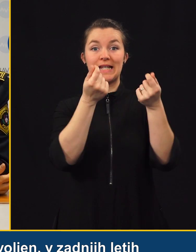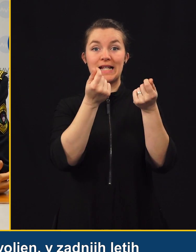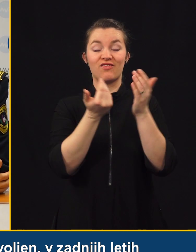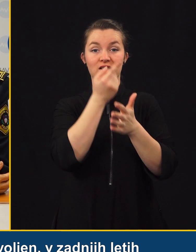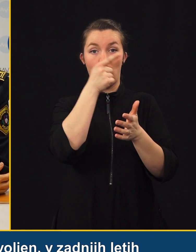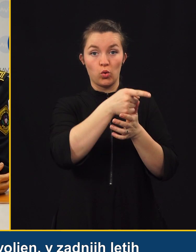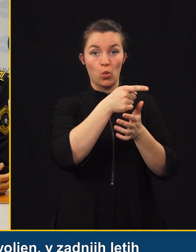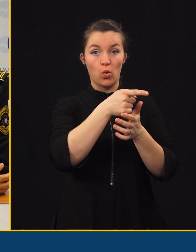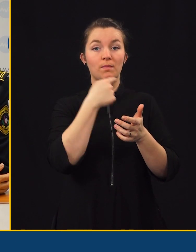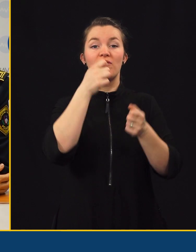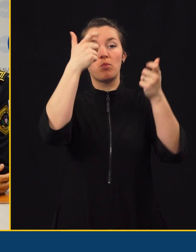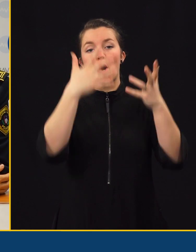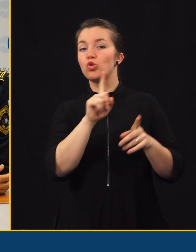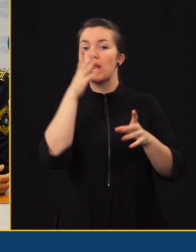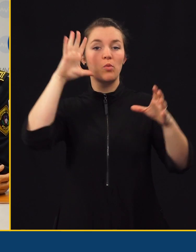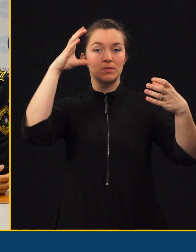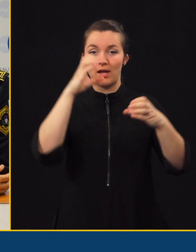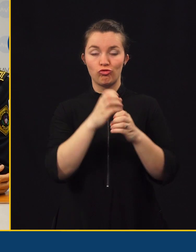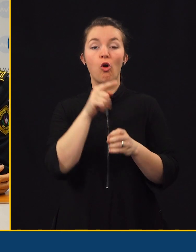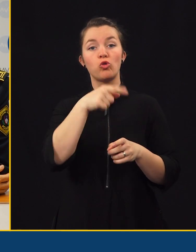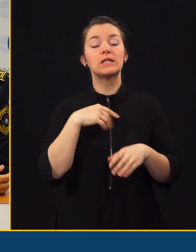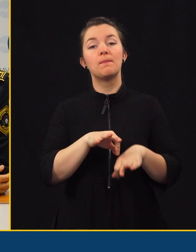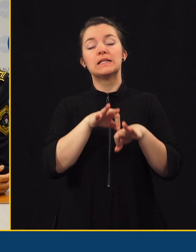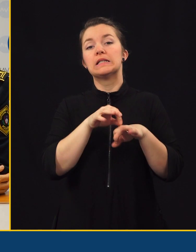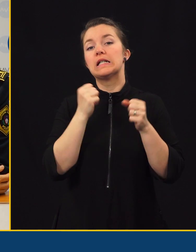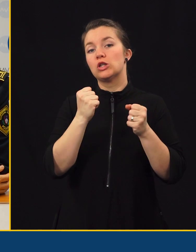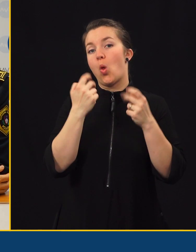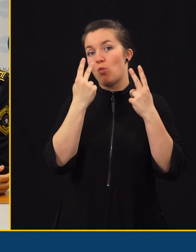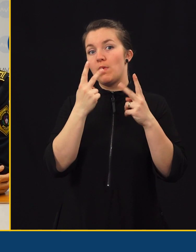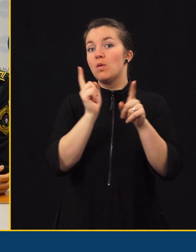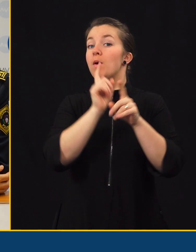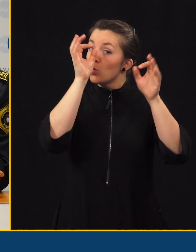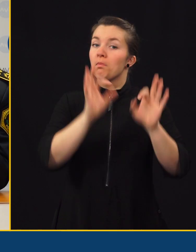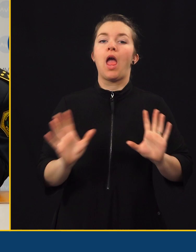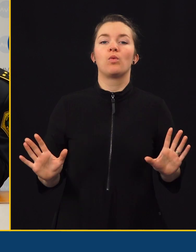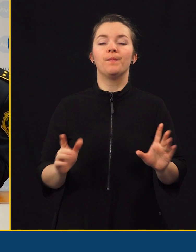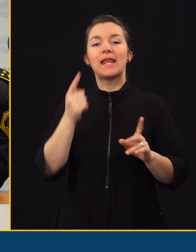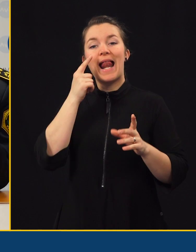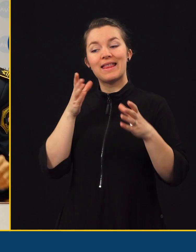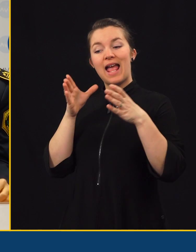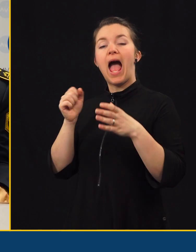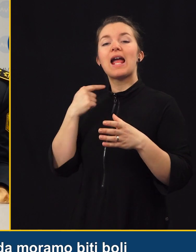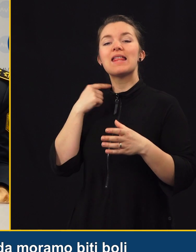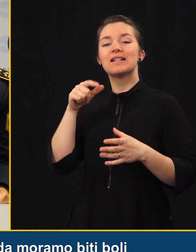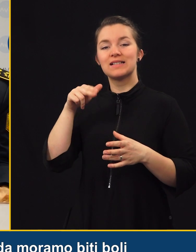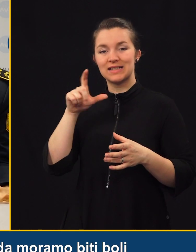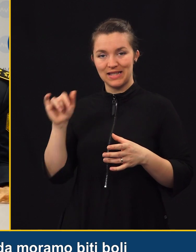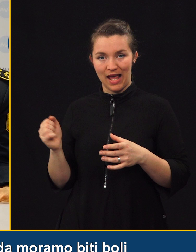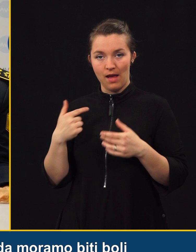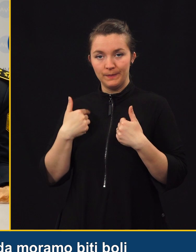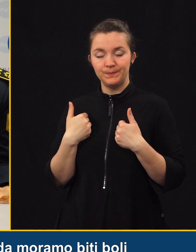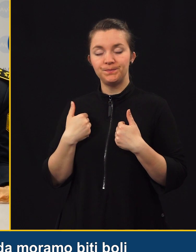tako, kot stoji v proračunih, se ne bodo zmanjševala. To se mi zdi zelo pomembno in tudi prav. Kar se tiče pa agencije,